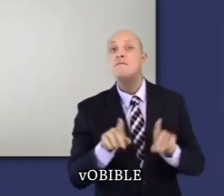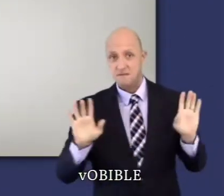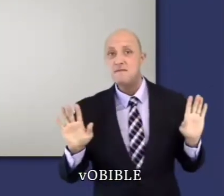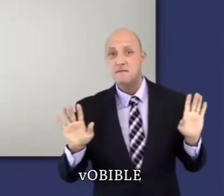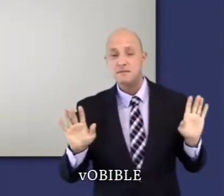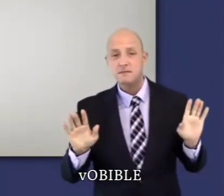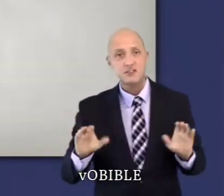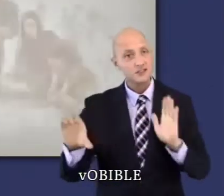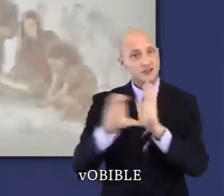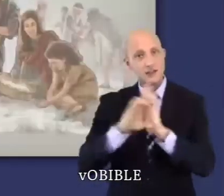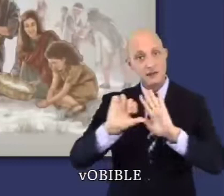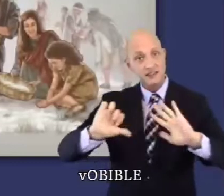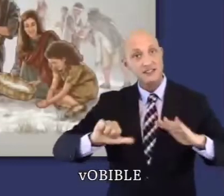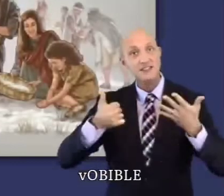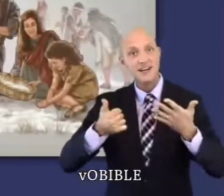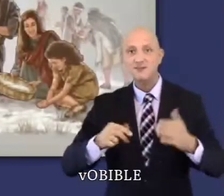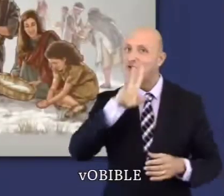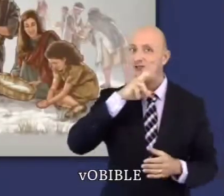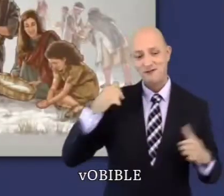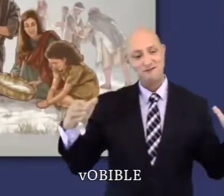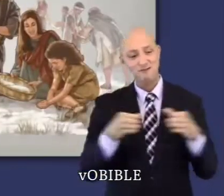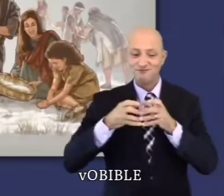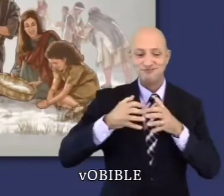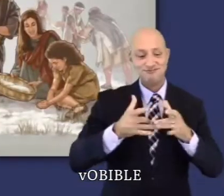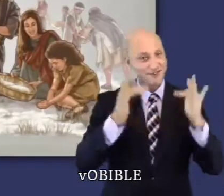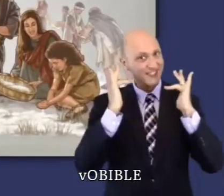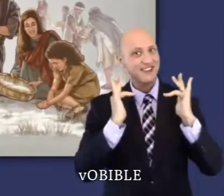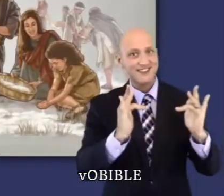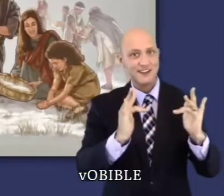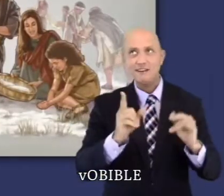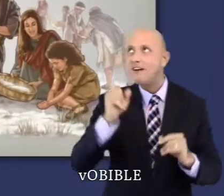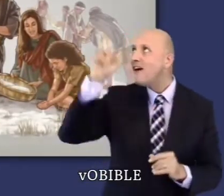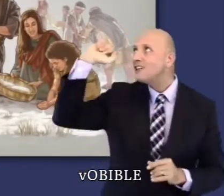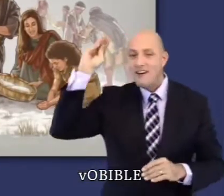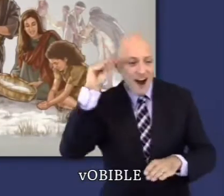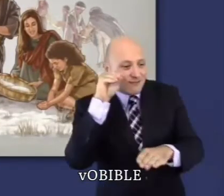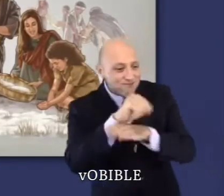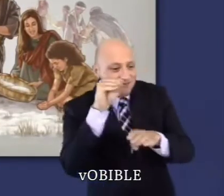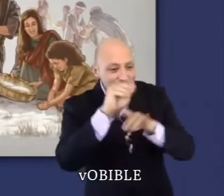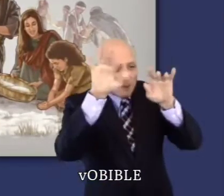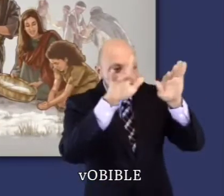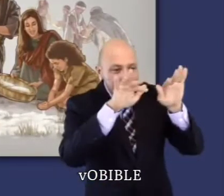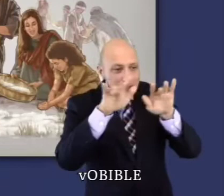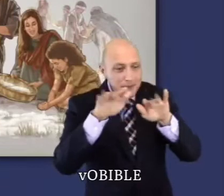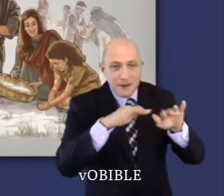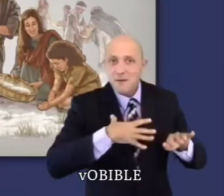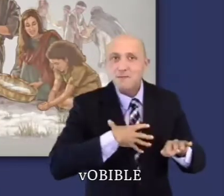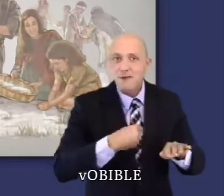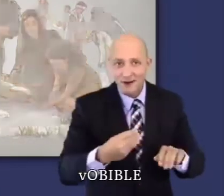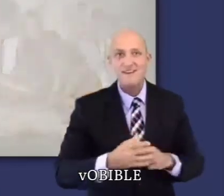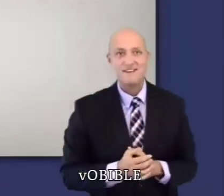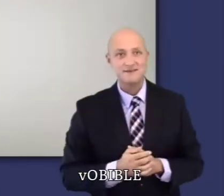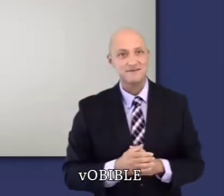Dans le chapitre 16, Jéhovah donne aux Israélites la manne, qui deviendra leur principal aliment pendant la traversée du désert.